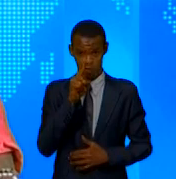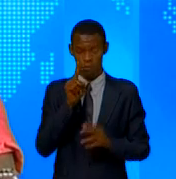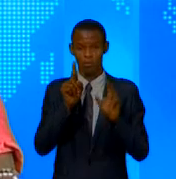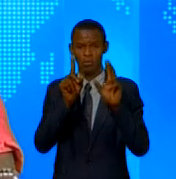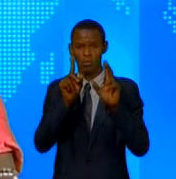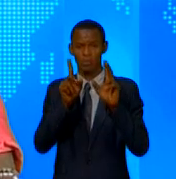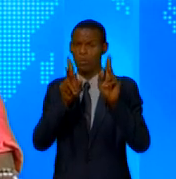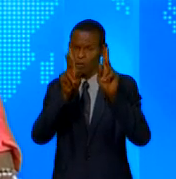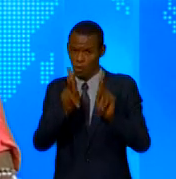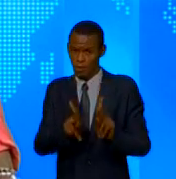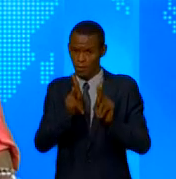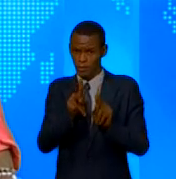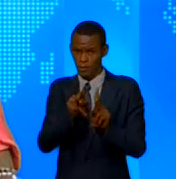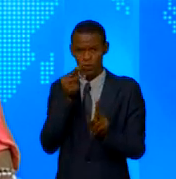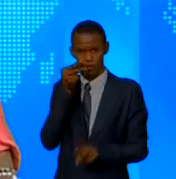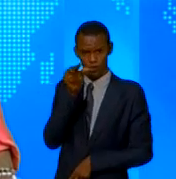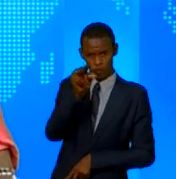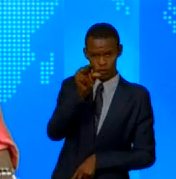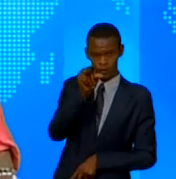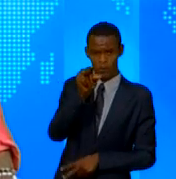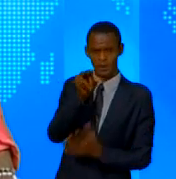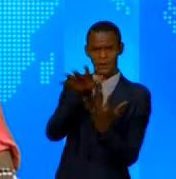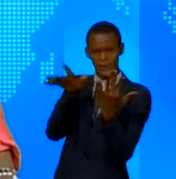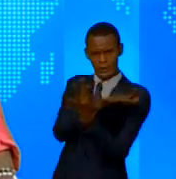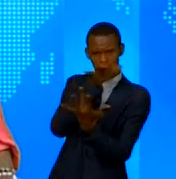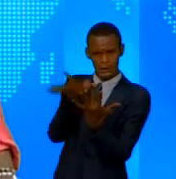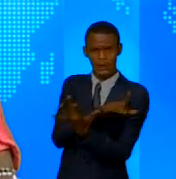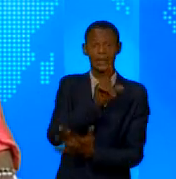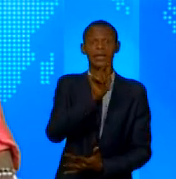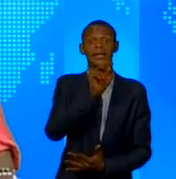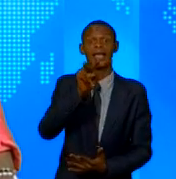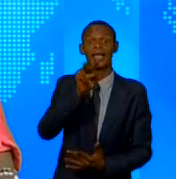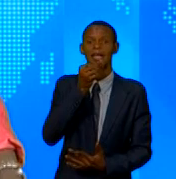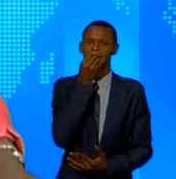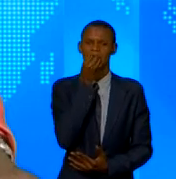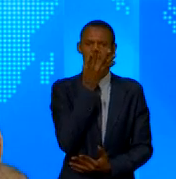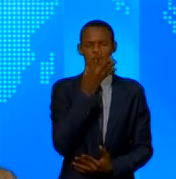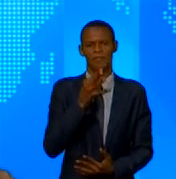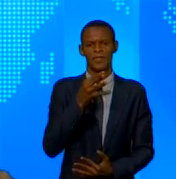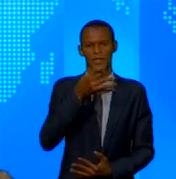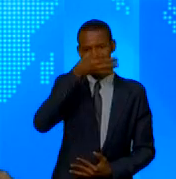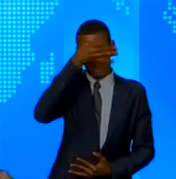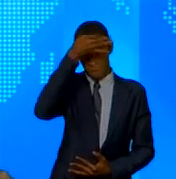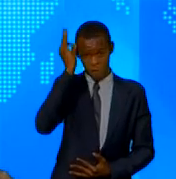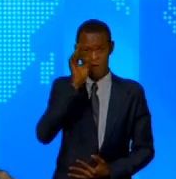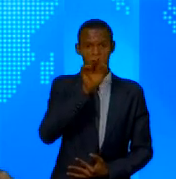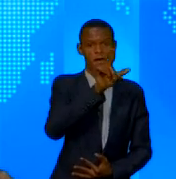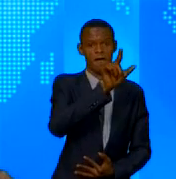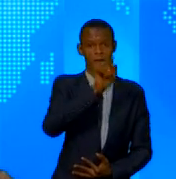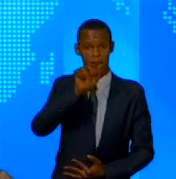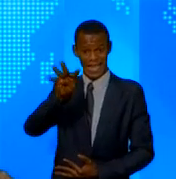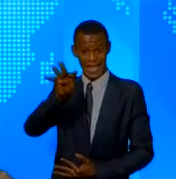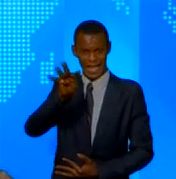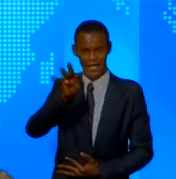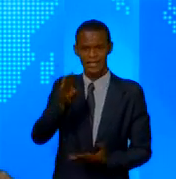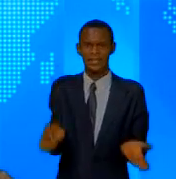terrestre qui pourront désormais suivre tous les programmes de France 24. Le lancement officiel a eu lieu ce samedi, ici à Kinshasa. Le